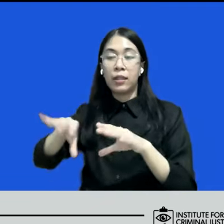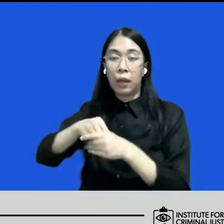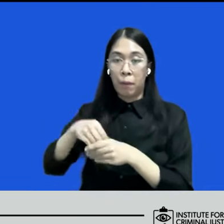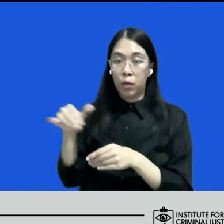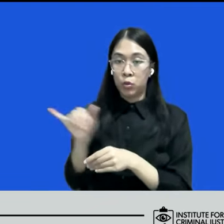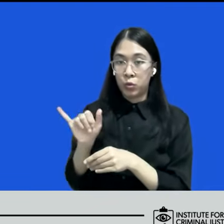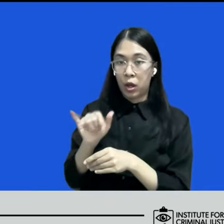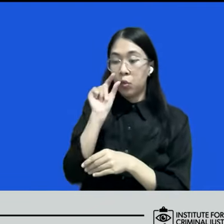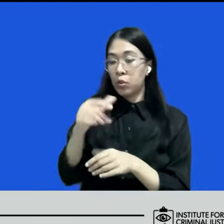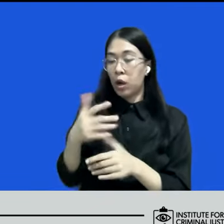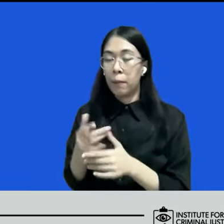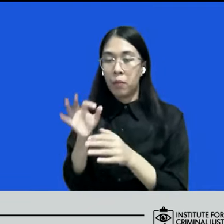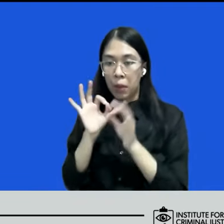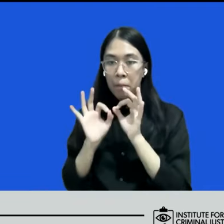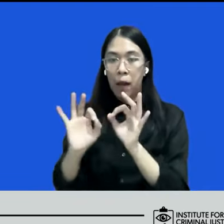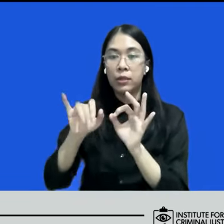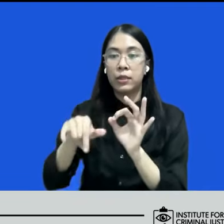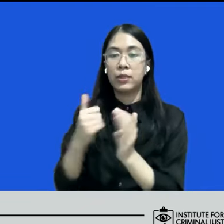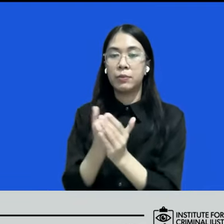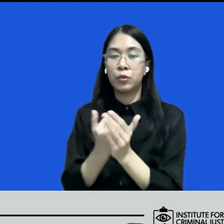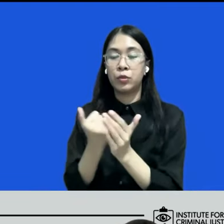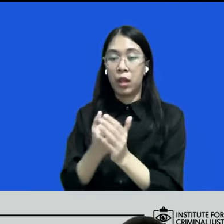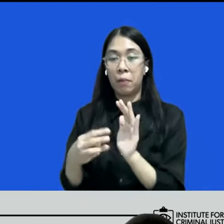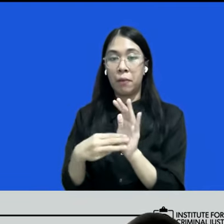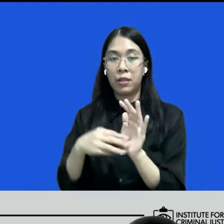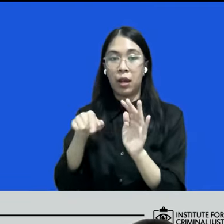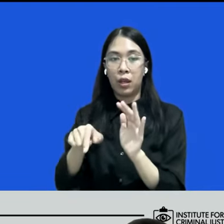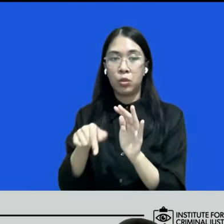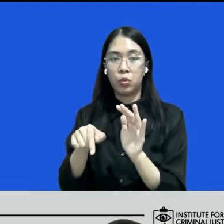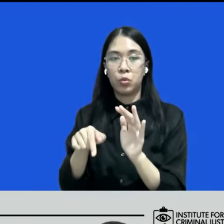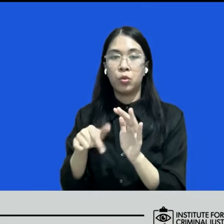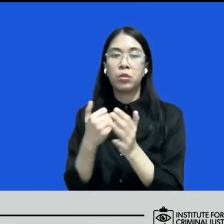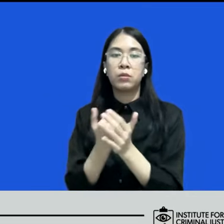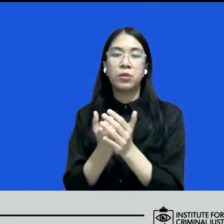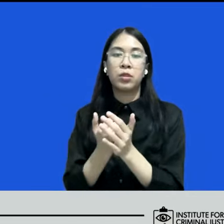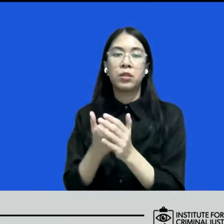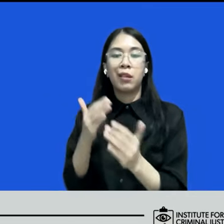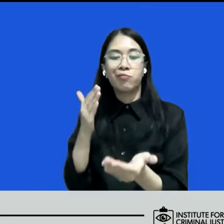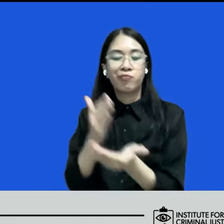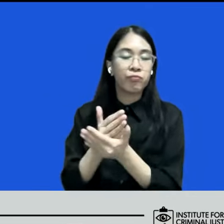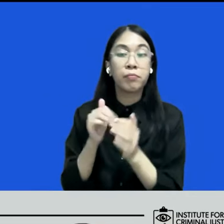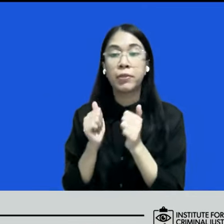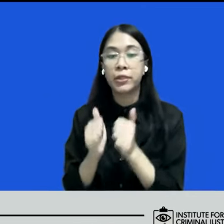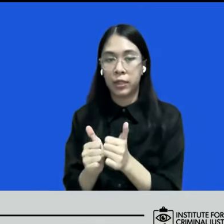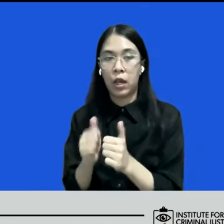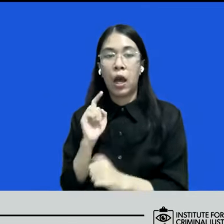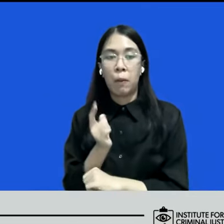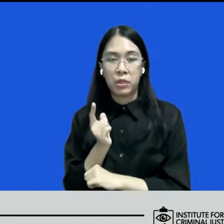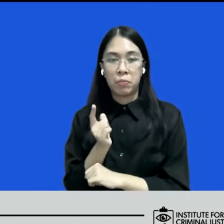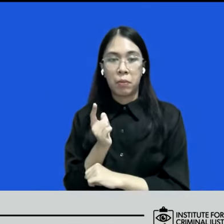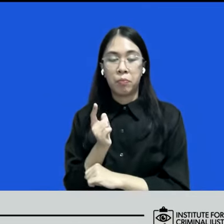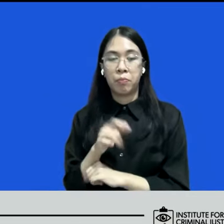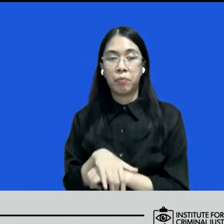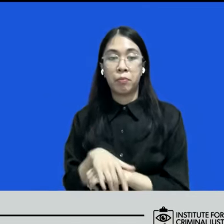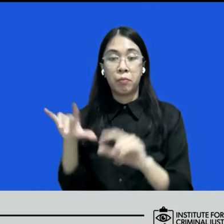untuk memastikan bahwa perkara ini memang bisa dihentikan karena kalau tidak ada